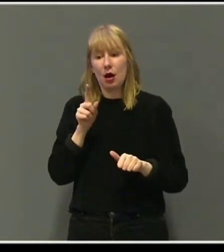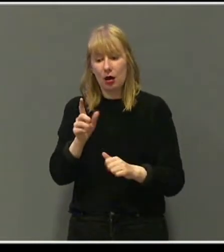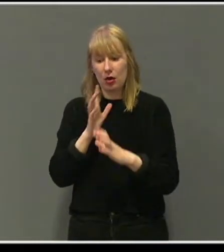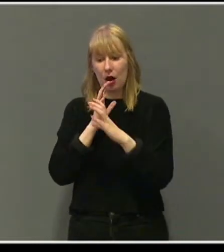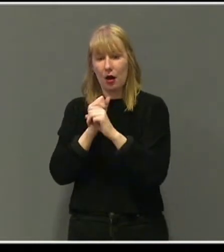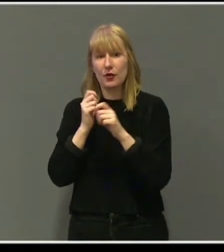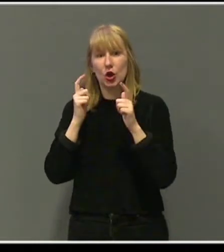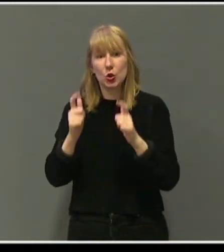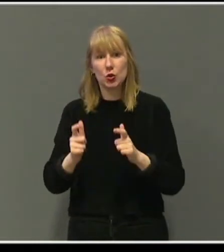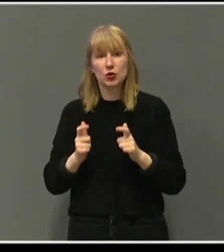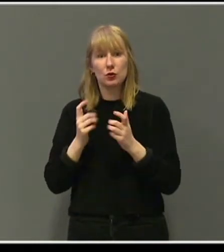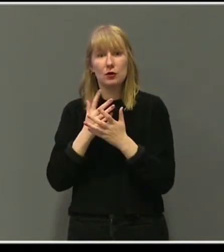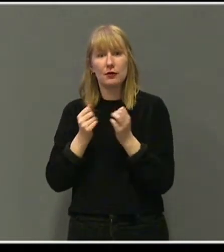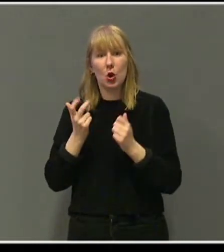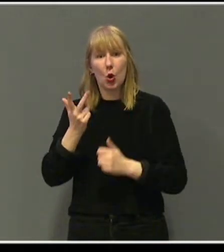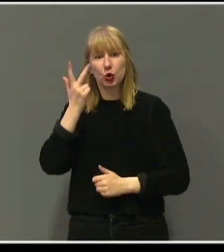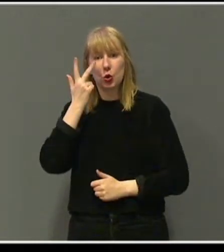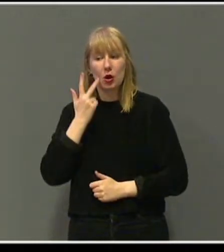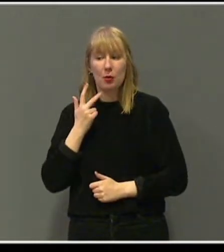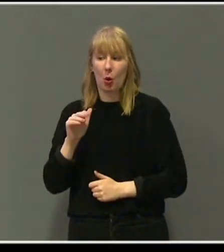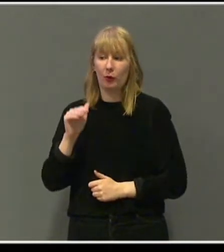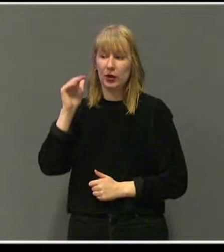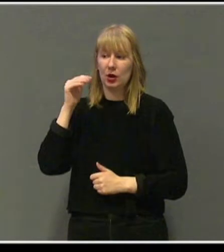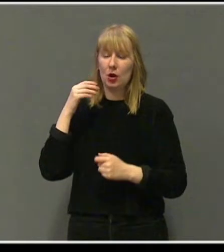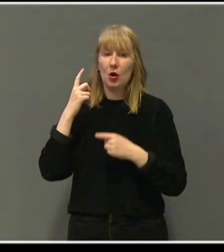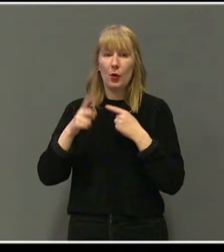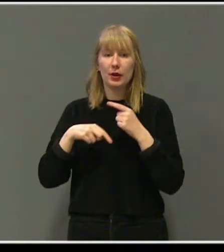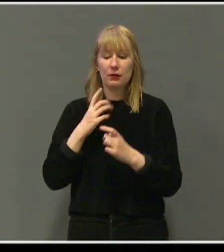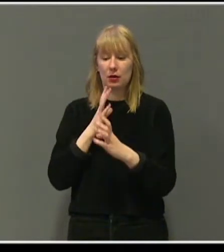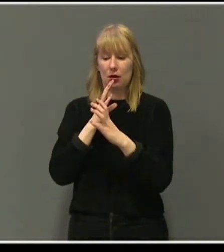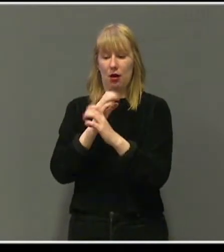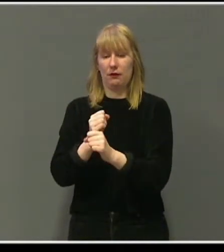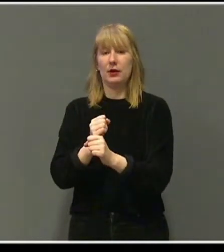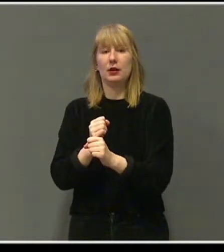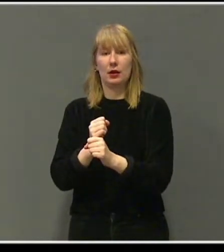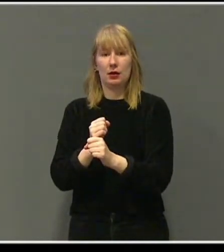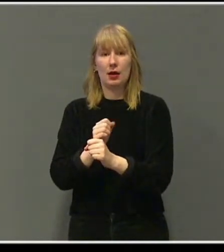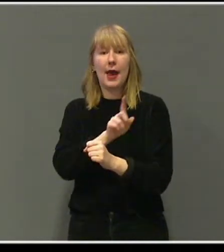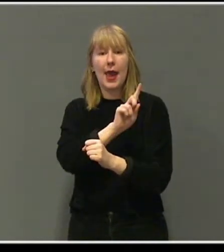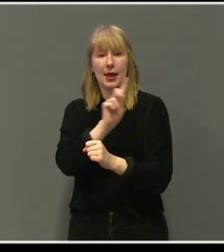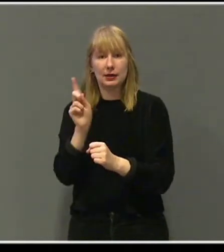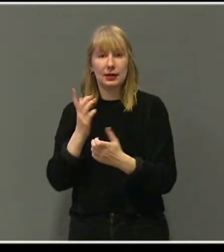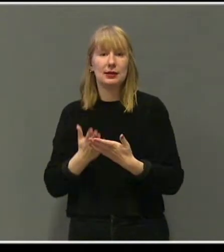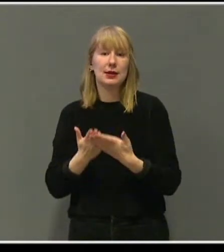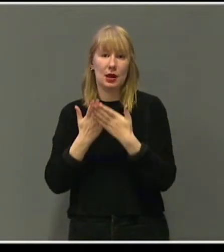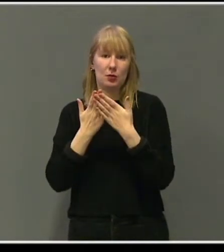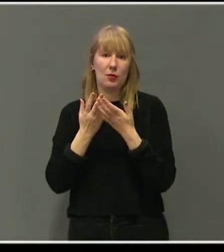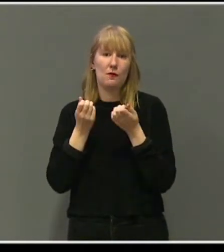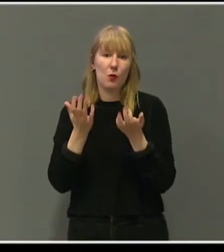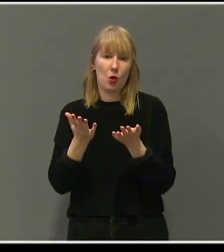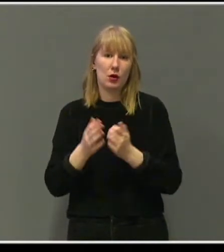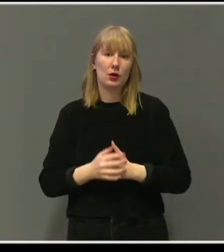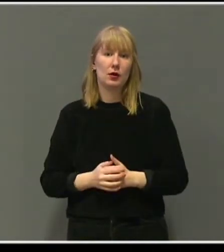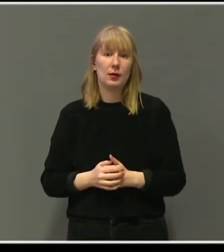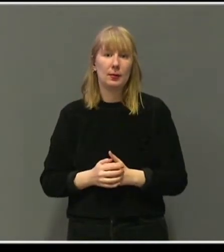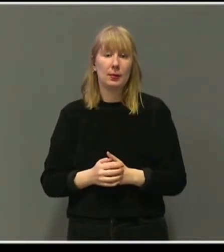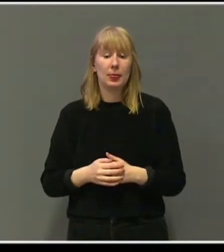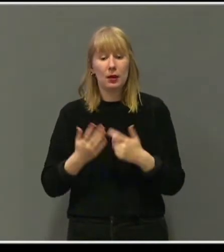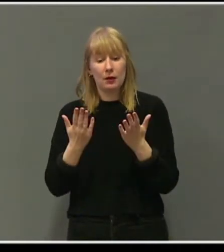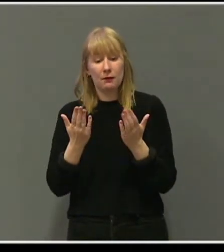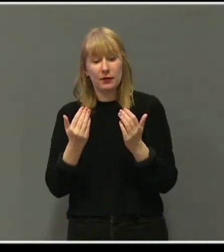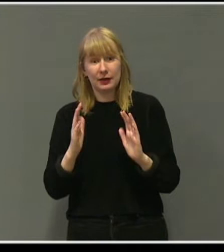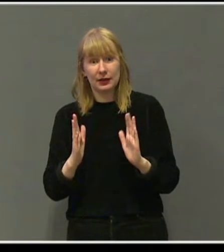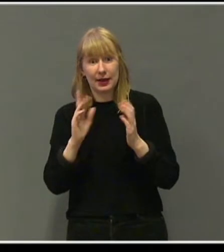rullestol, for han var åtte år. Og etter hvert ville han bli avhengig av hjelp til alt i livet. Forventet